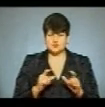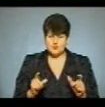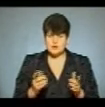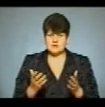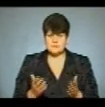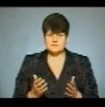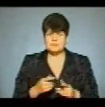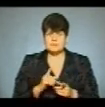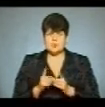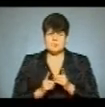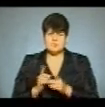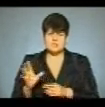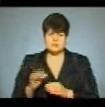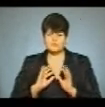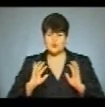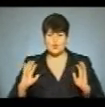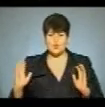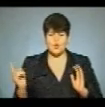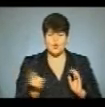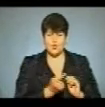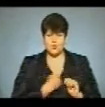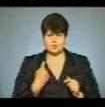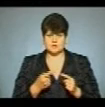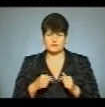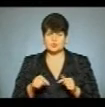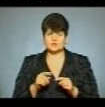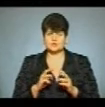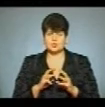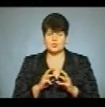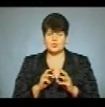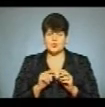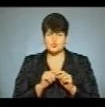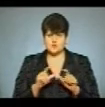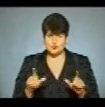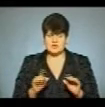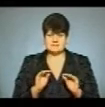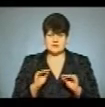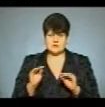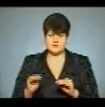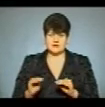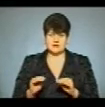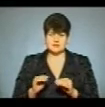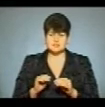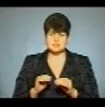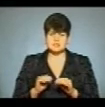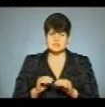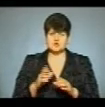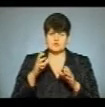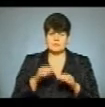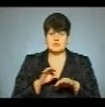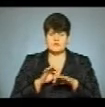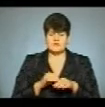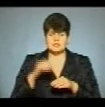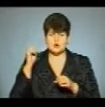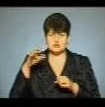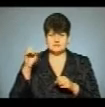поміняли всю огорожу навколо школи, встановили стопи для проведення освітлення